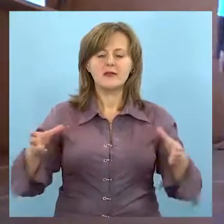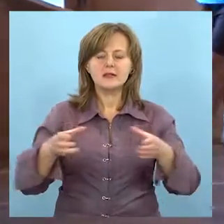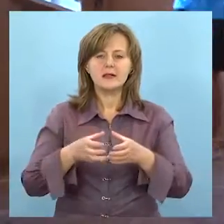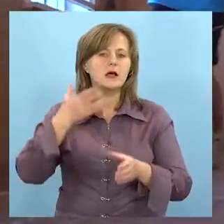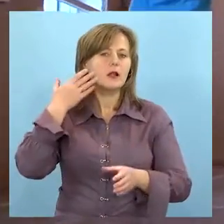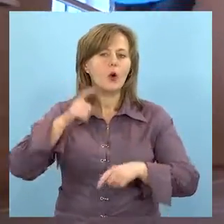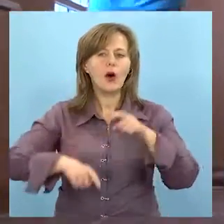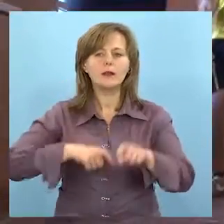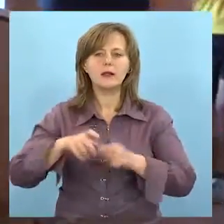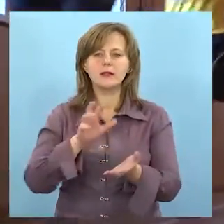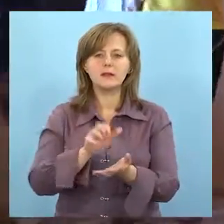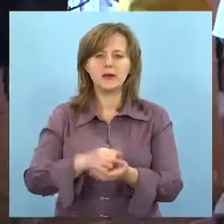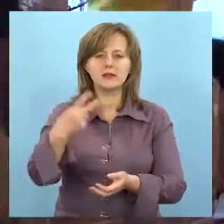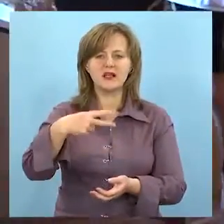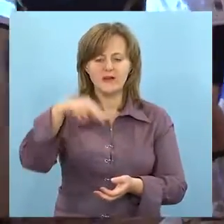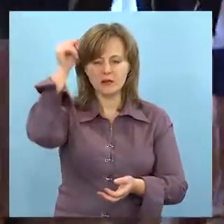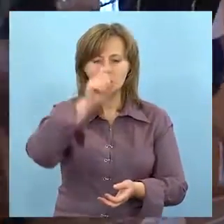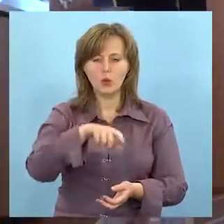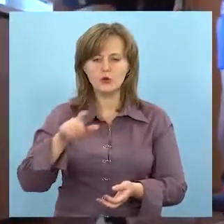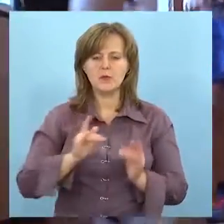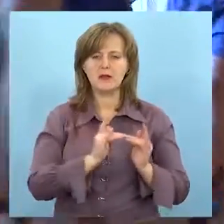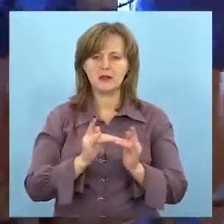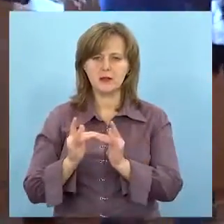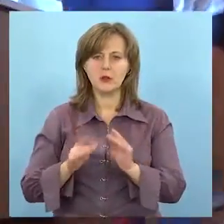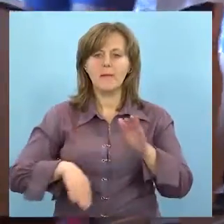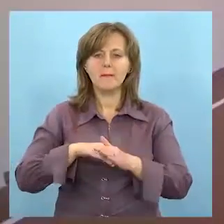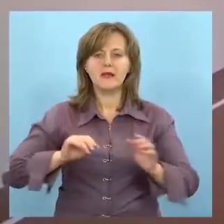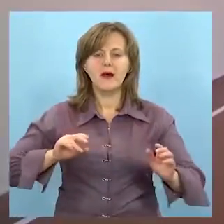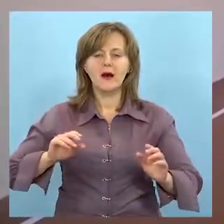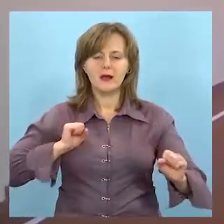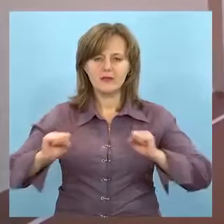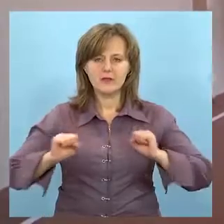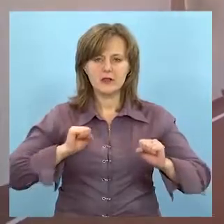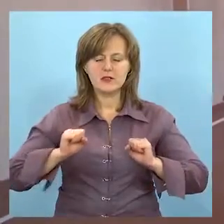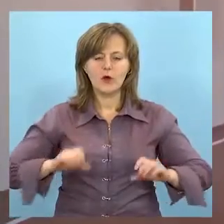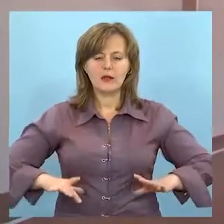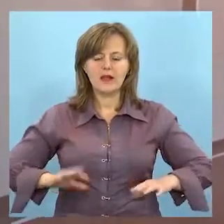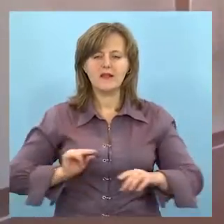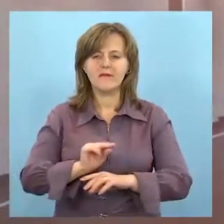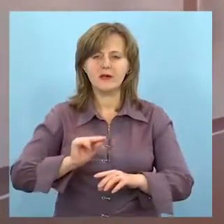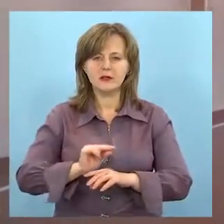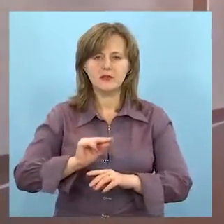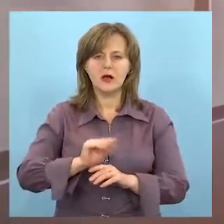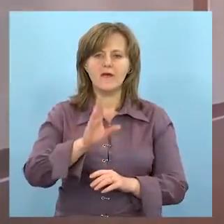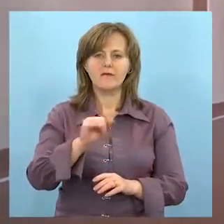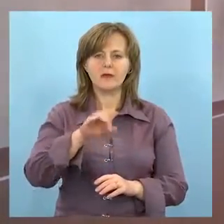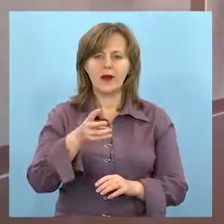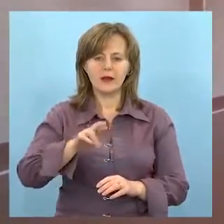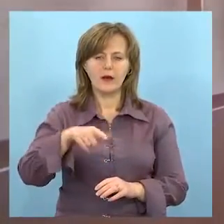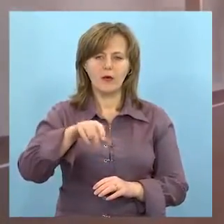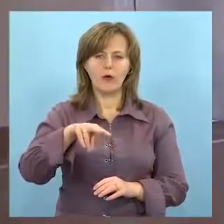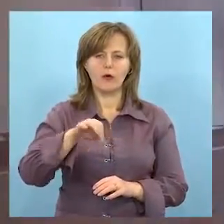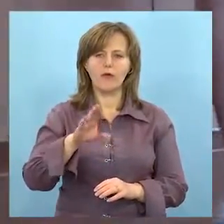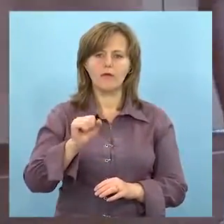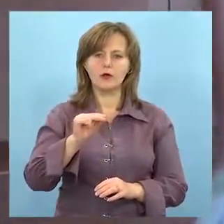В секції легкої атлетики займається 20 учнів інтернату. Під керівництвом тренера-викладача, майстра спорту з легкої